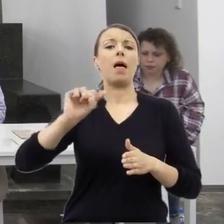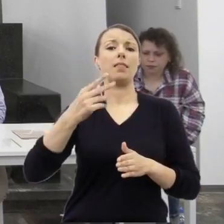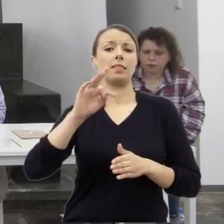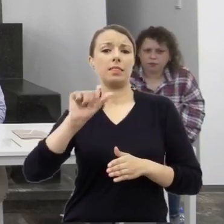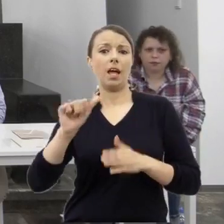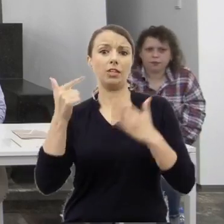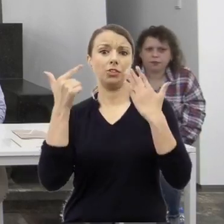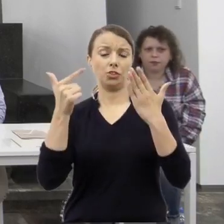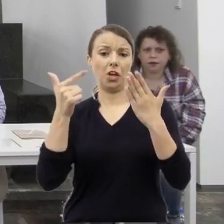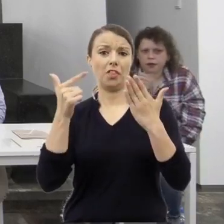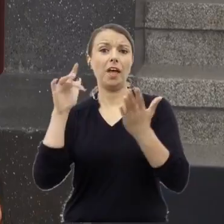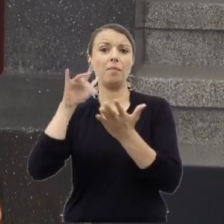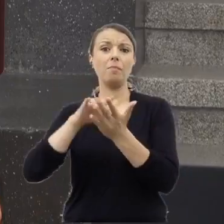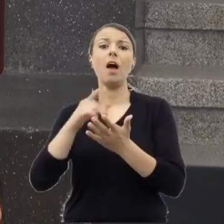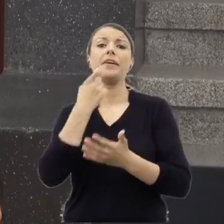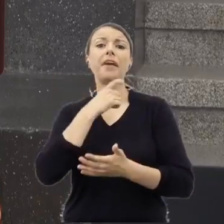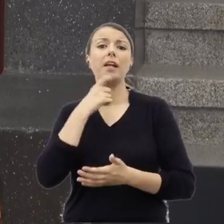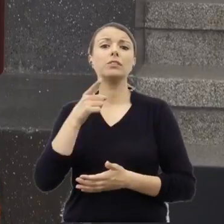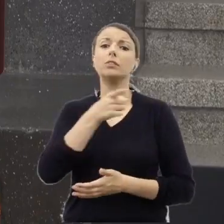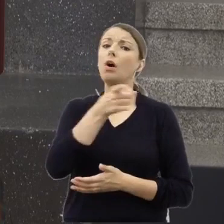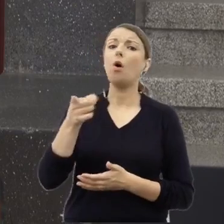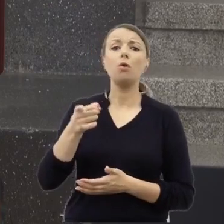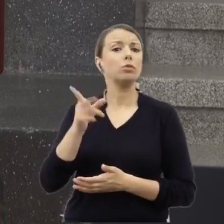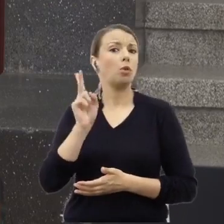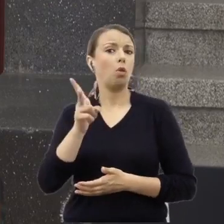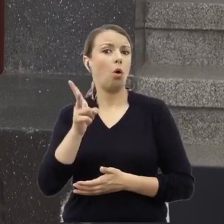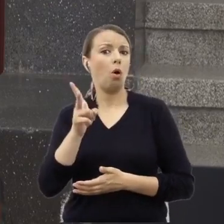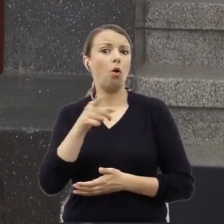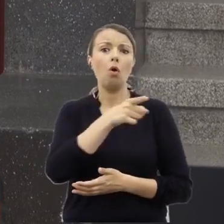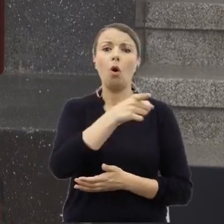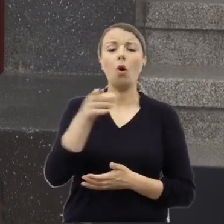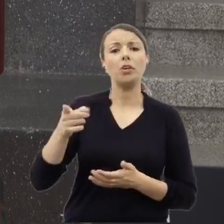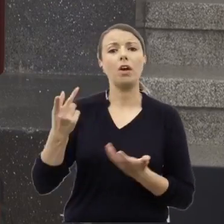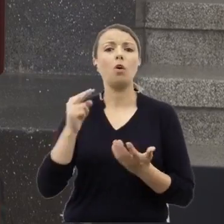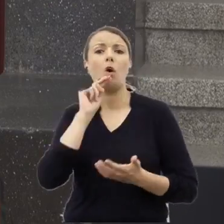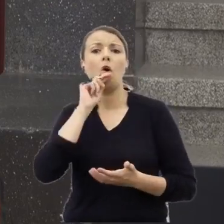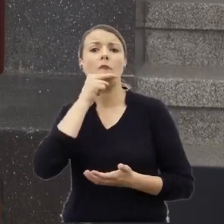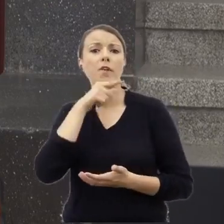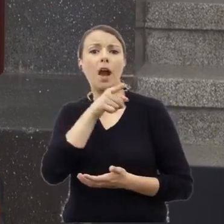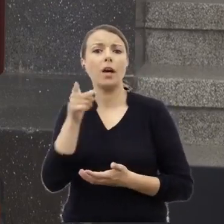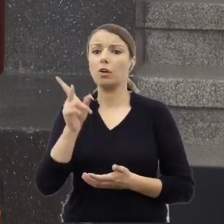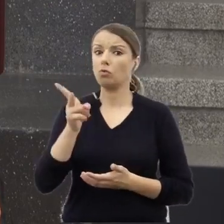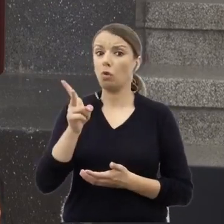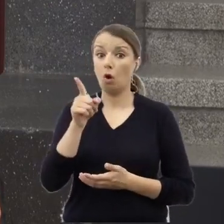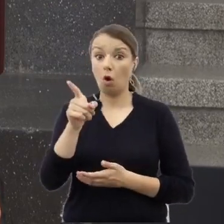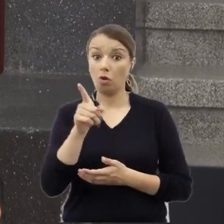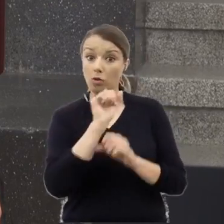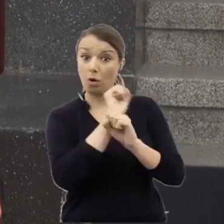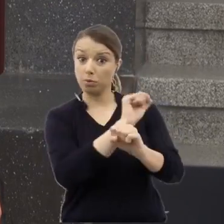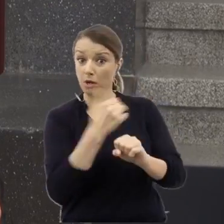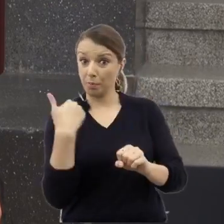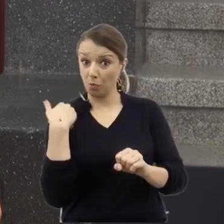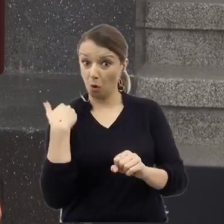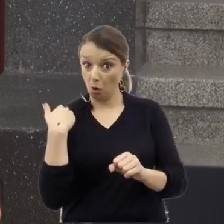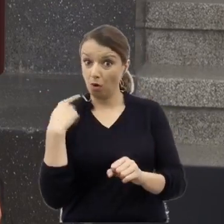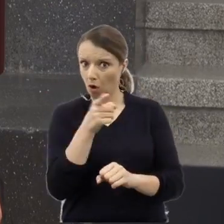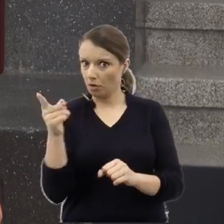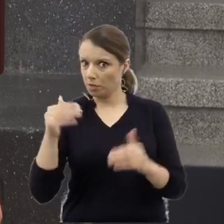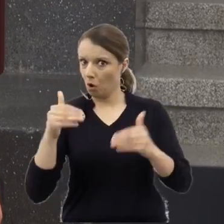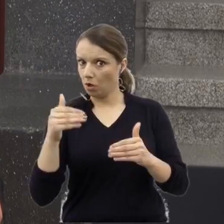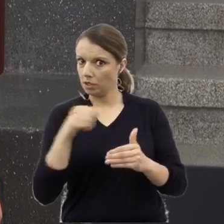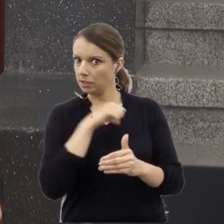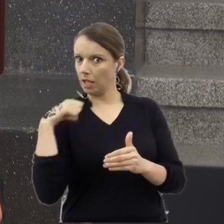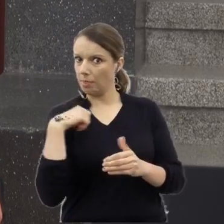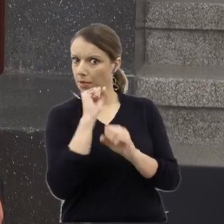kim oni byli jako ofiary, czy się bronili, czy mieli możliwości samoobrony, kim byli